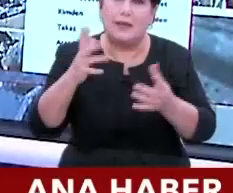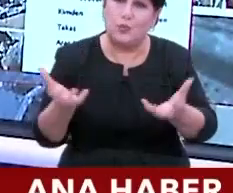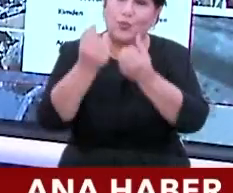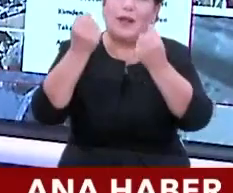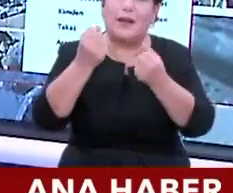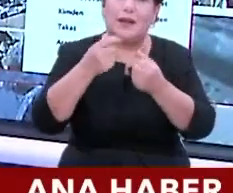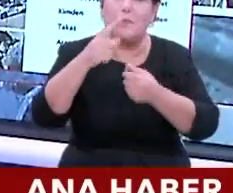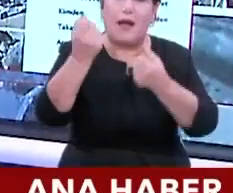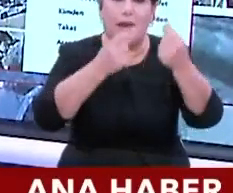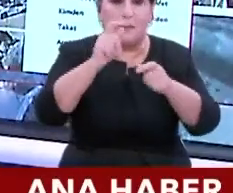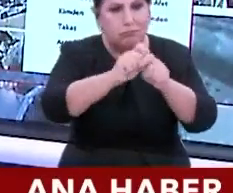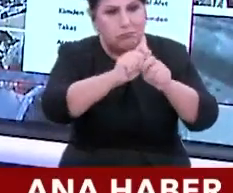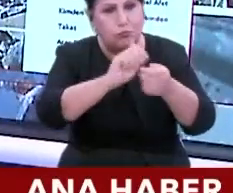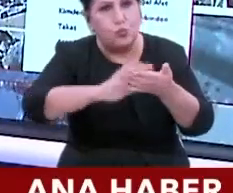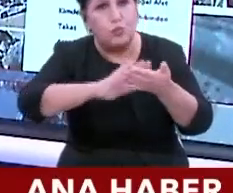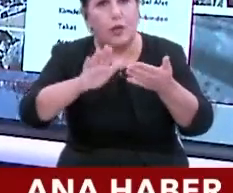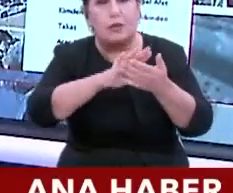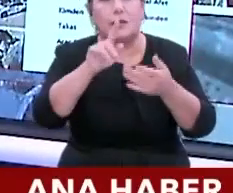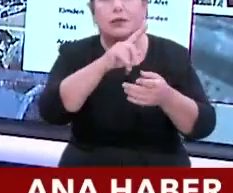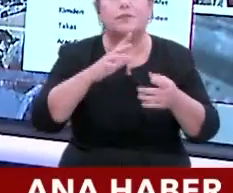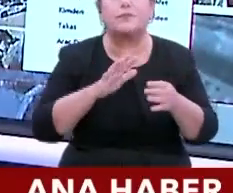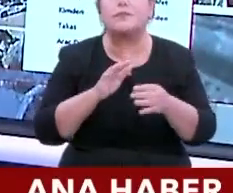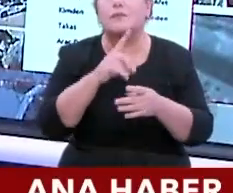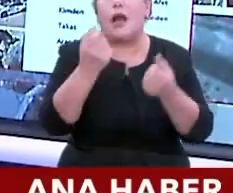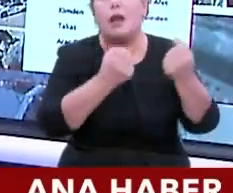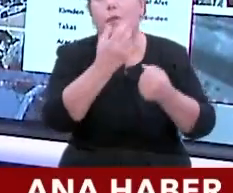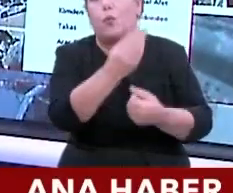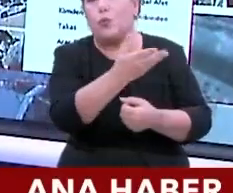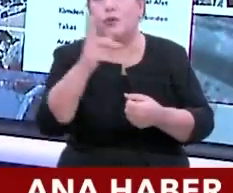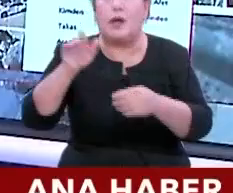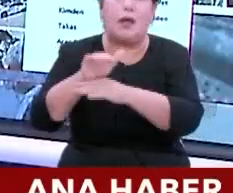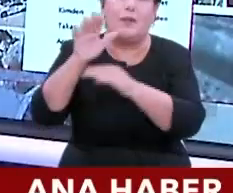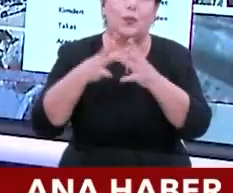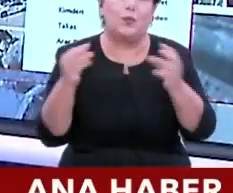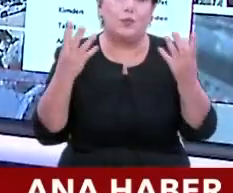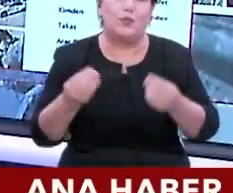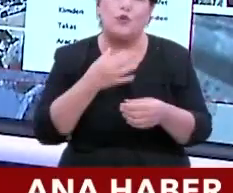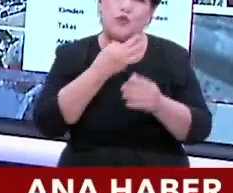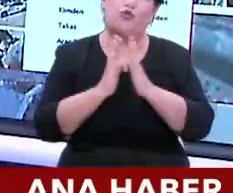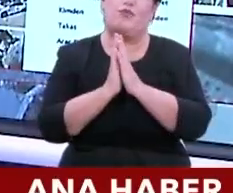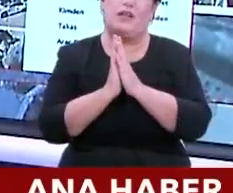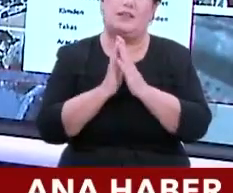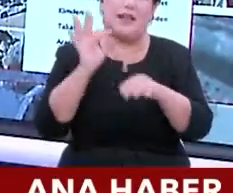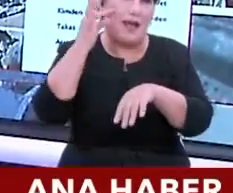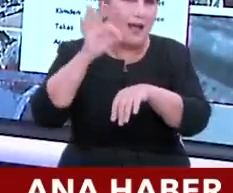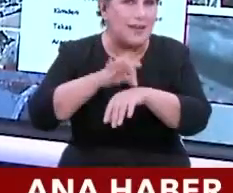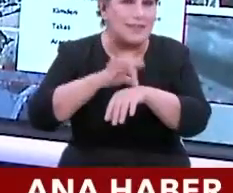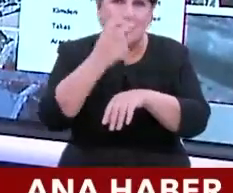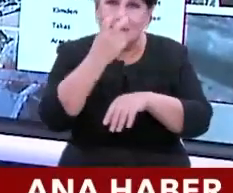arabanız olmuş olur ama bu insanların da hayatları kurtulmuş olur değerli seyirciler. Lütfen hassasiyet. İşte durum bu çünkü.